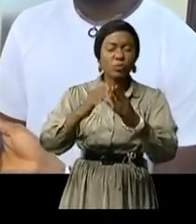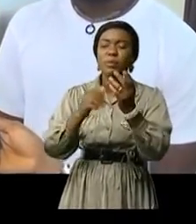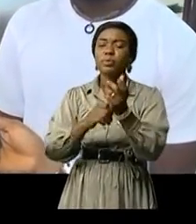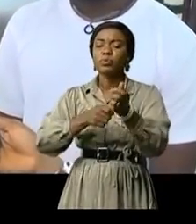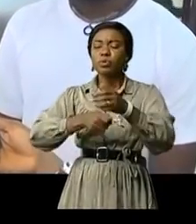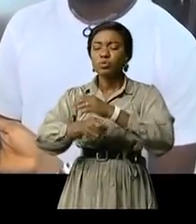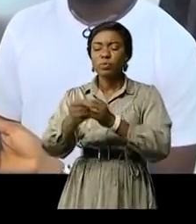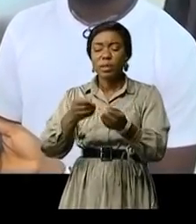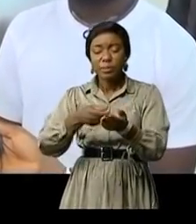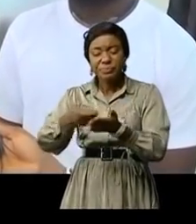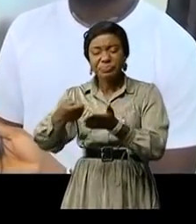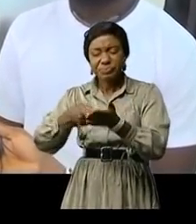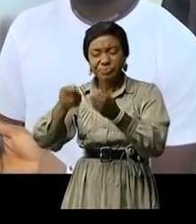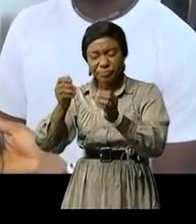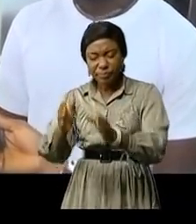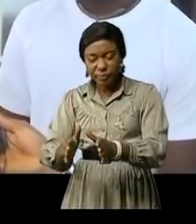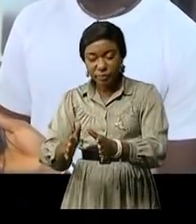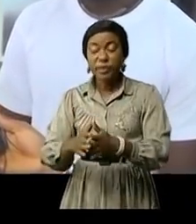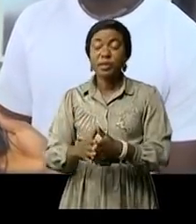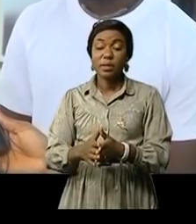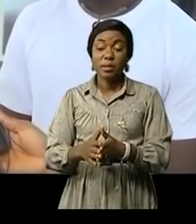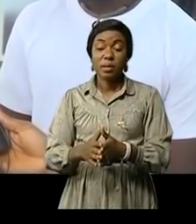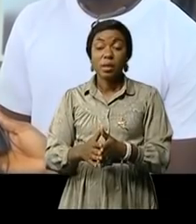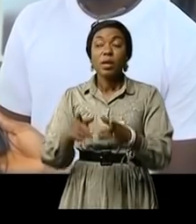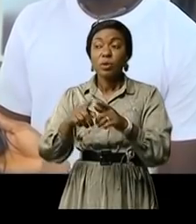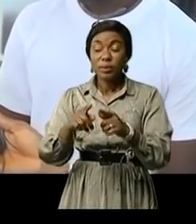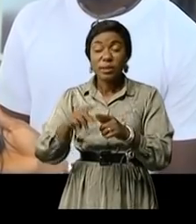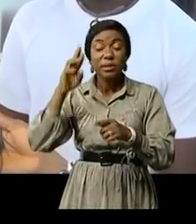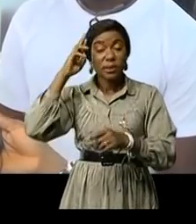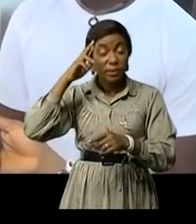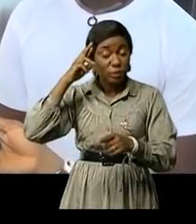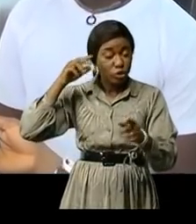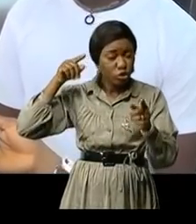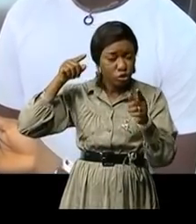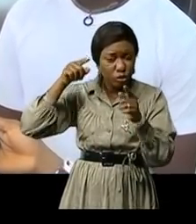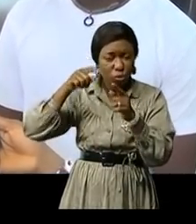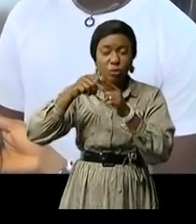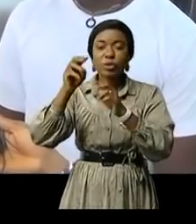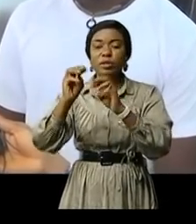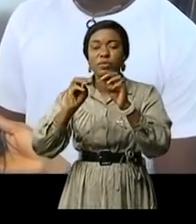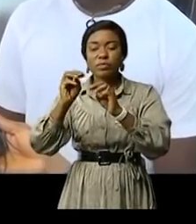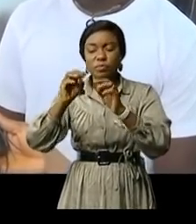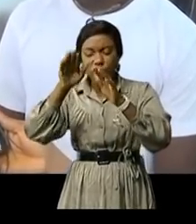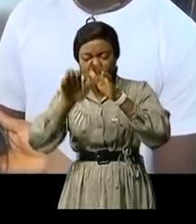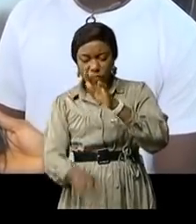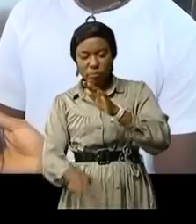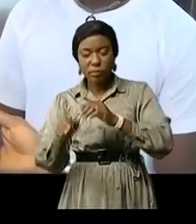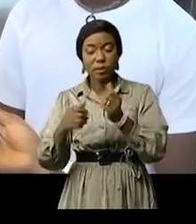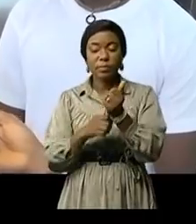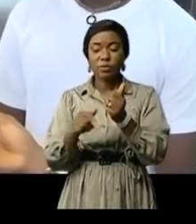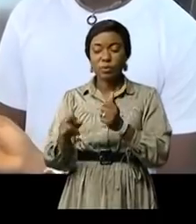l'autorité provinciale m'a instruit d'interpeller jusqu'au niveau plus bas donc